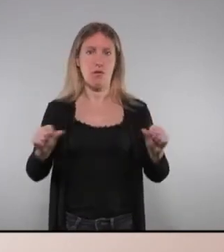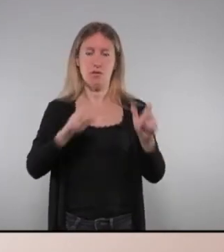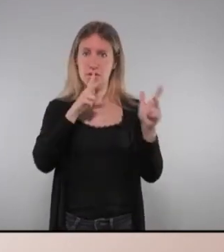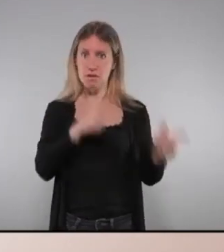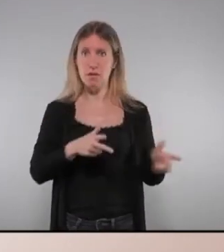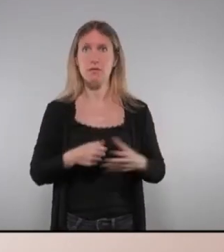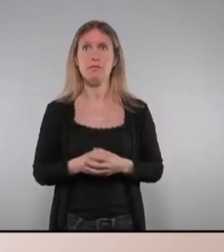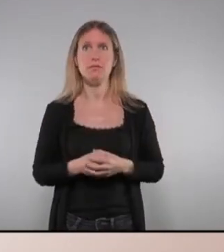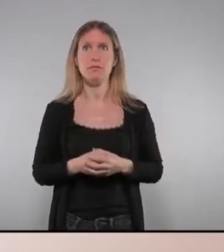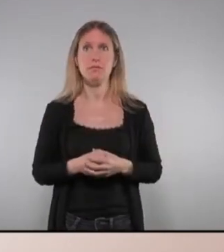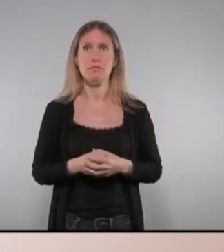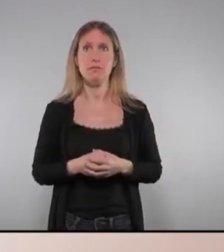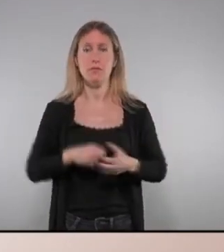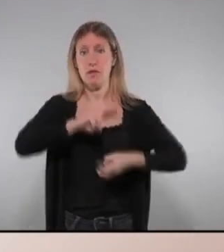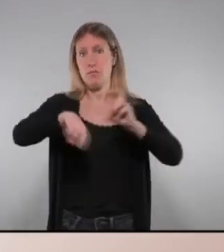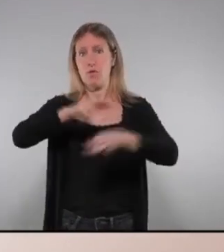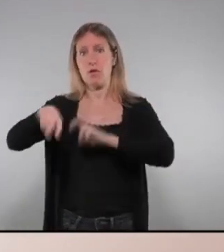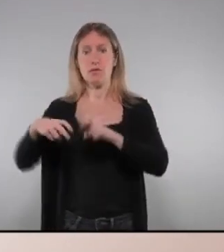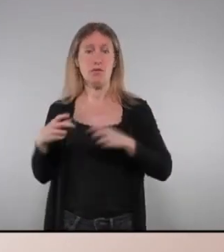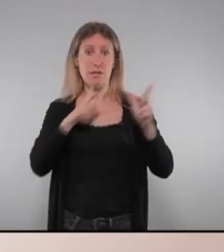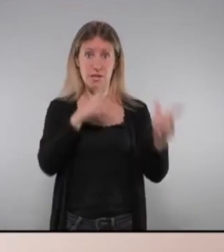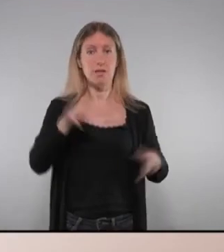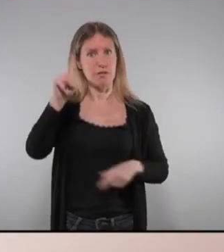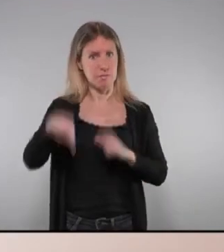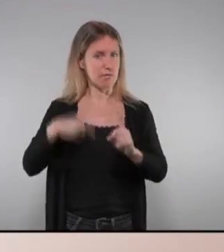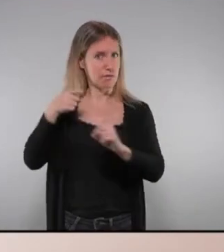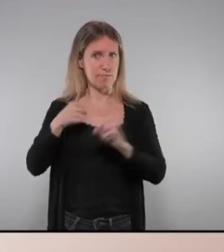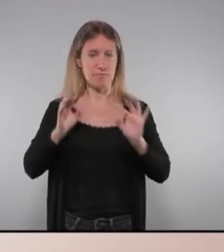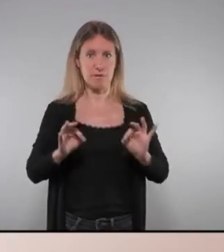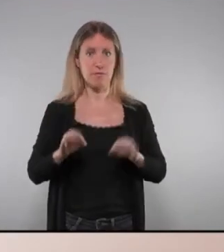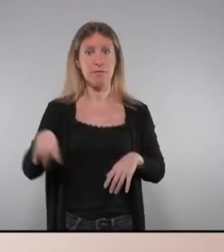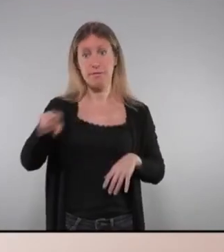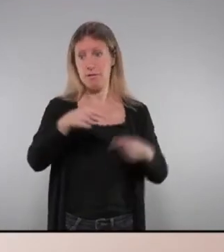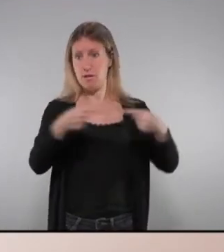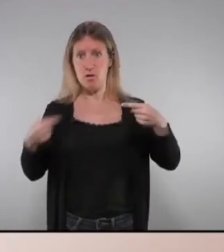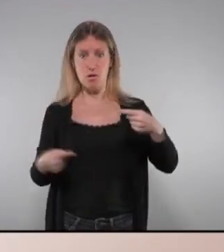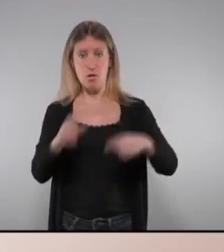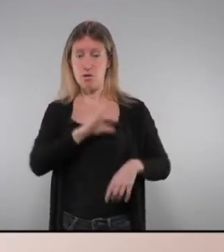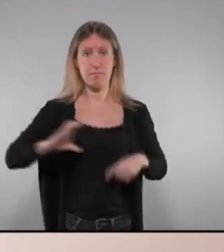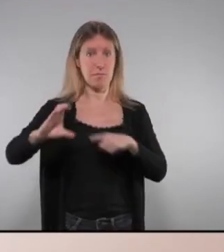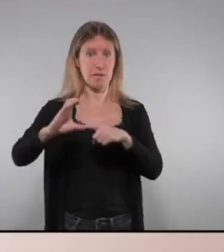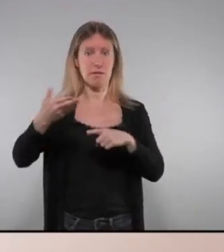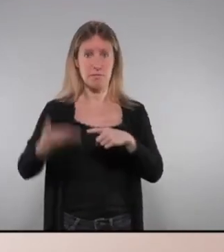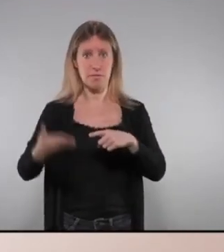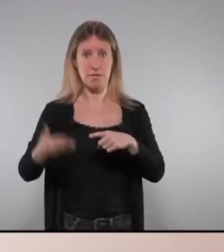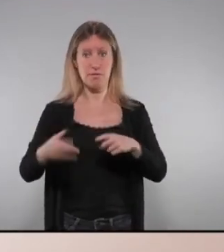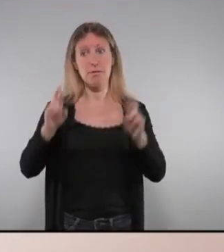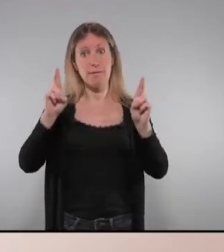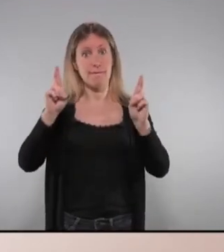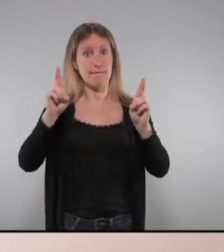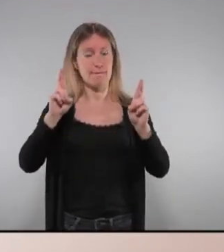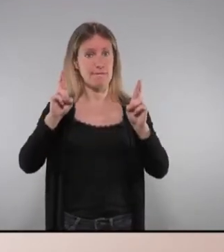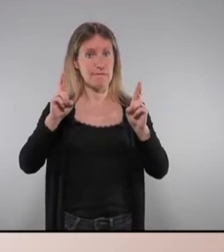les remodelacions d'aquestes residències també en aquesta línia però una altra de les partides que és realment important i que estic esperançada que